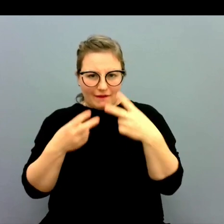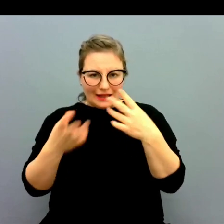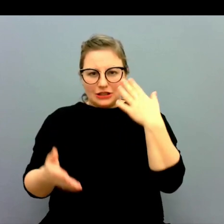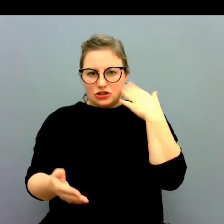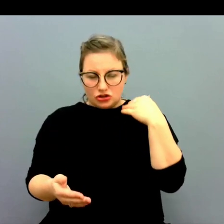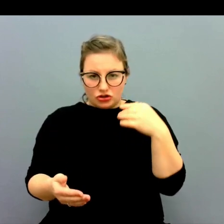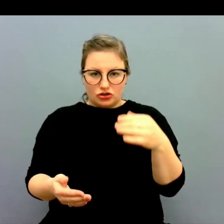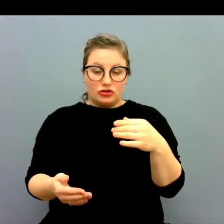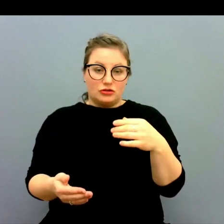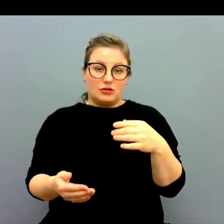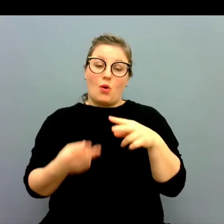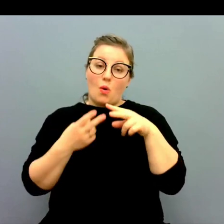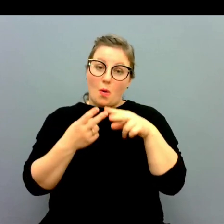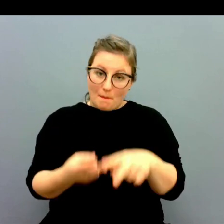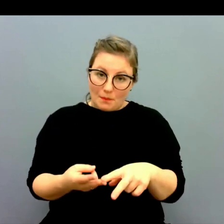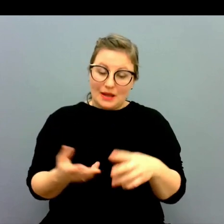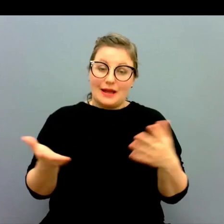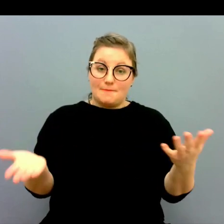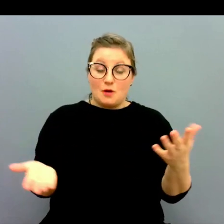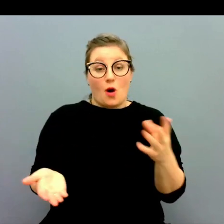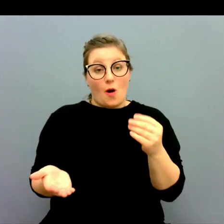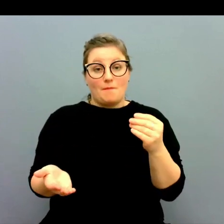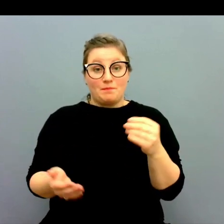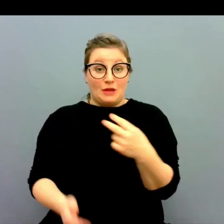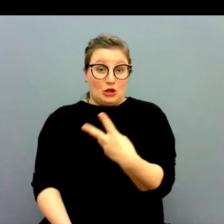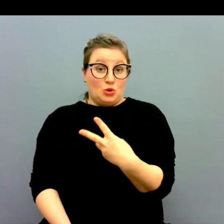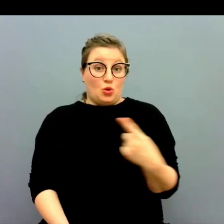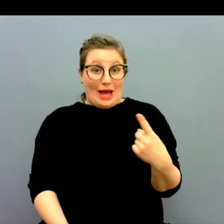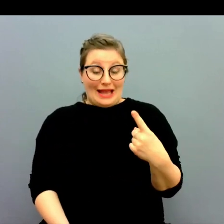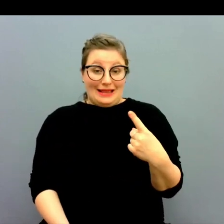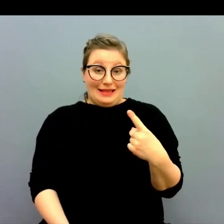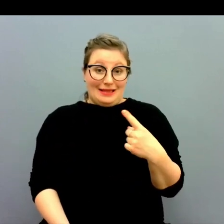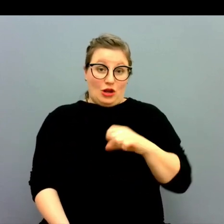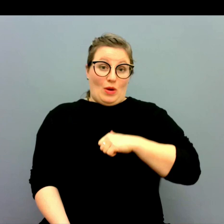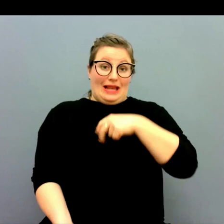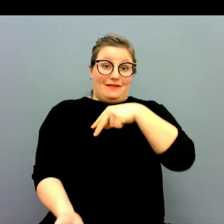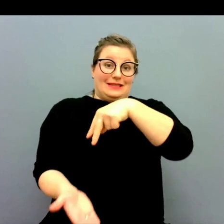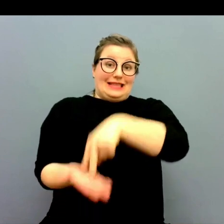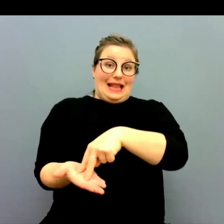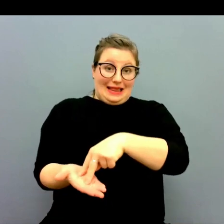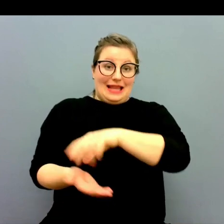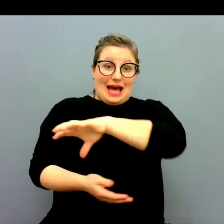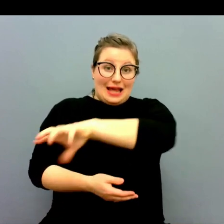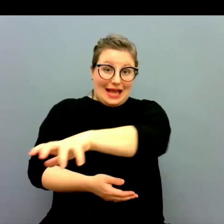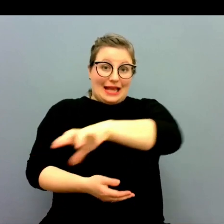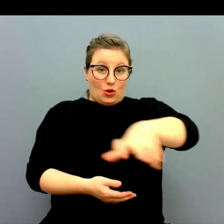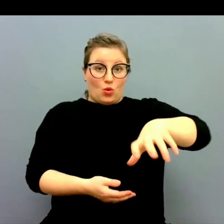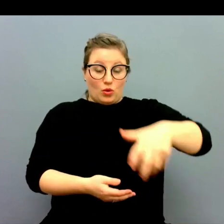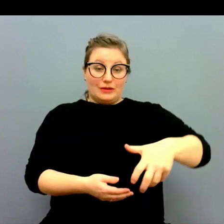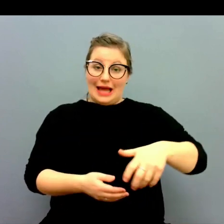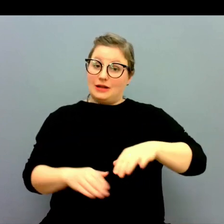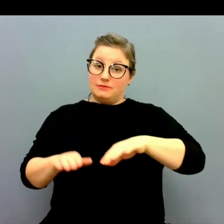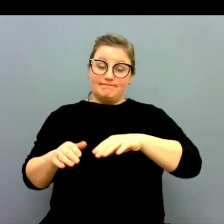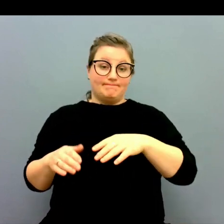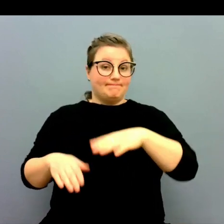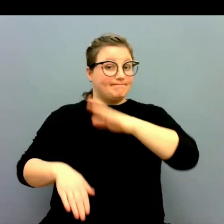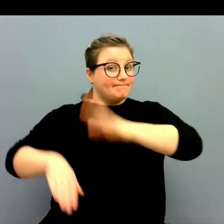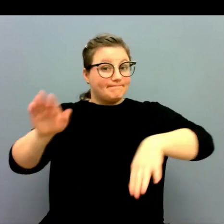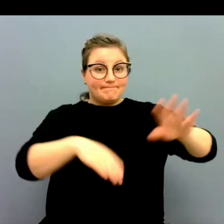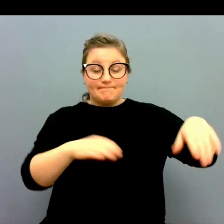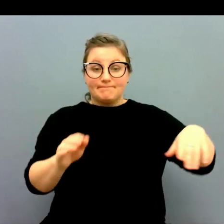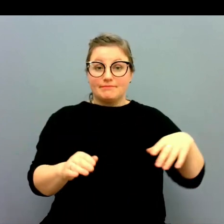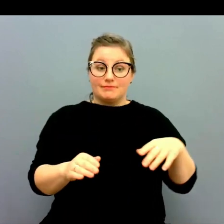och då är vi tillbaka till att 21 suveräna regioner som skiljer sig åt faktiskt både när